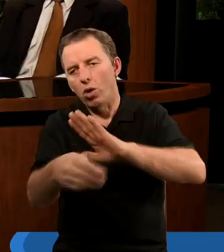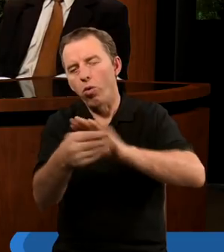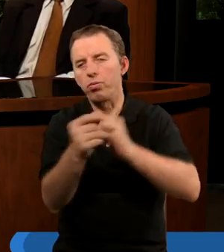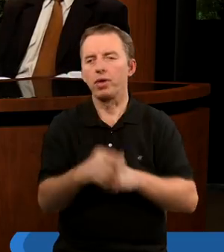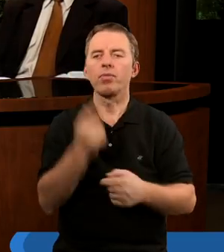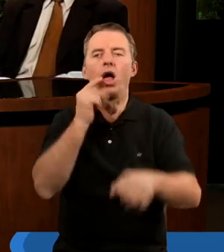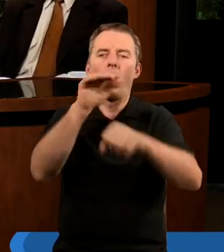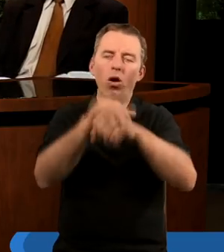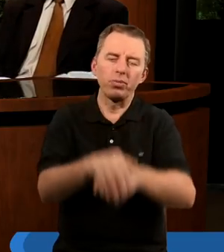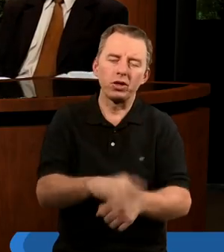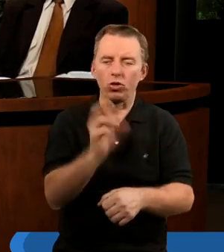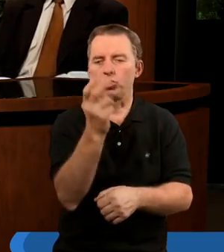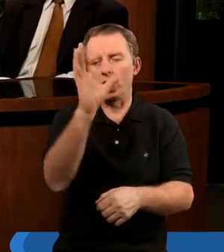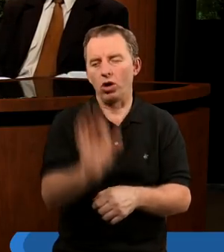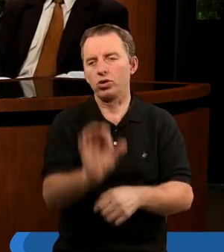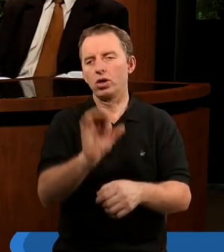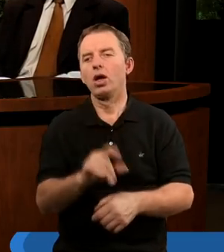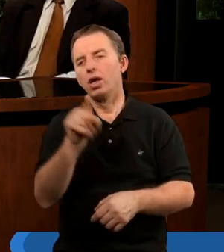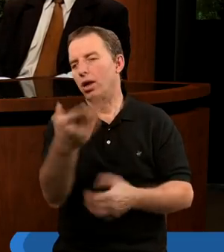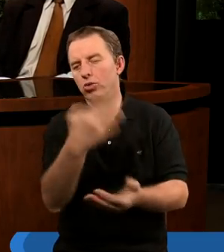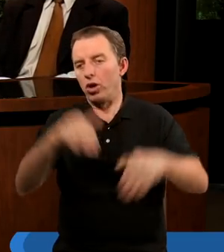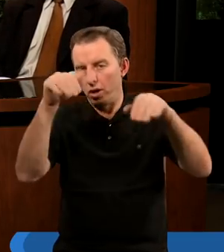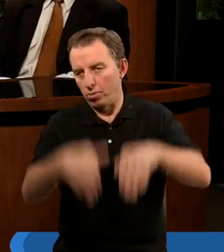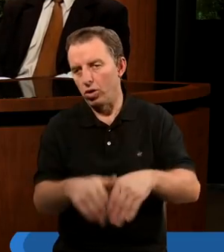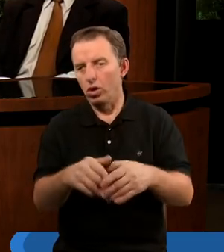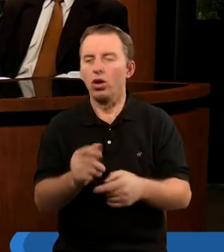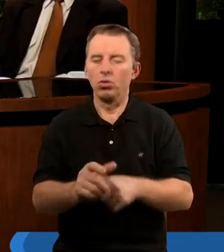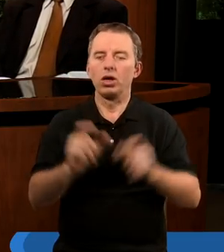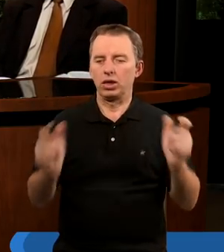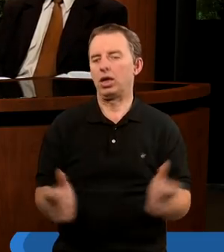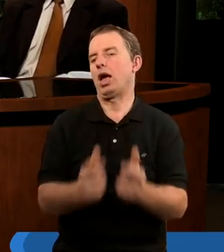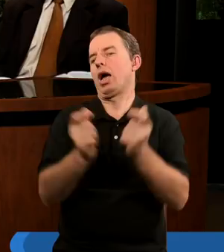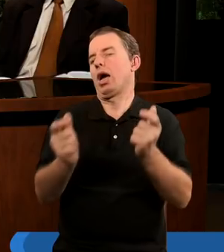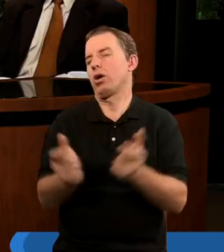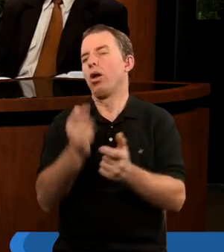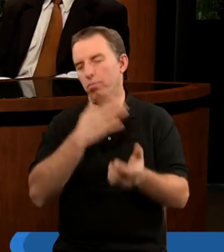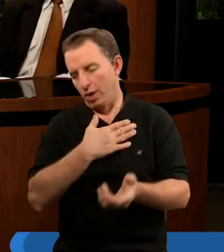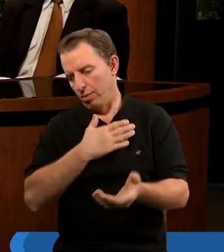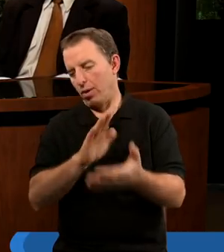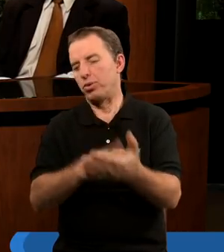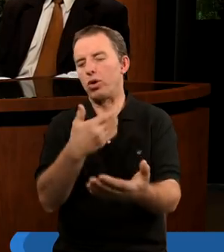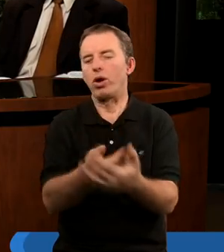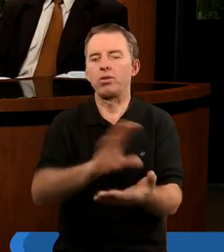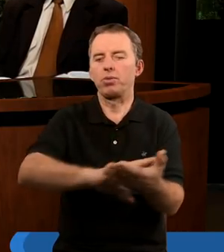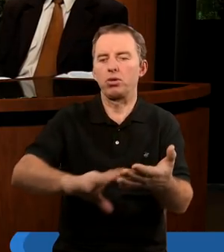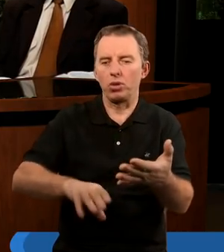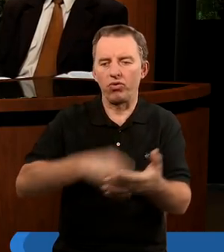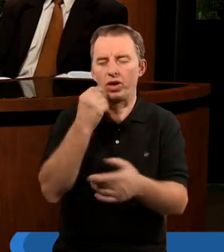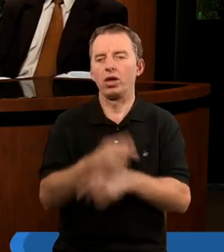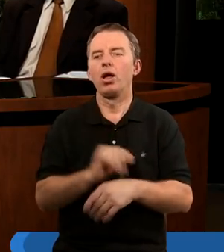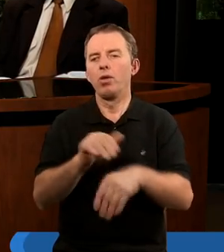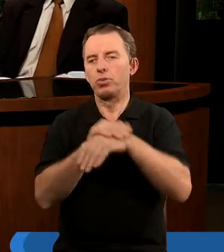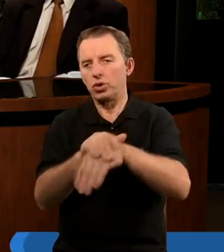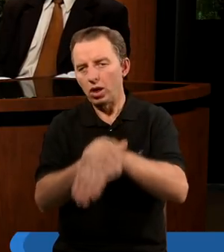obietnicą czegoś. Tam, gdzie nie może, to komuś zagrozi. Mamy takie przykłady w Biblii, prawda? Choćby